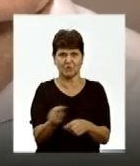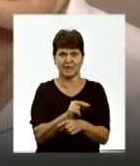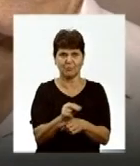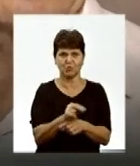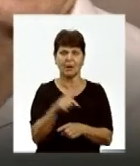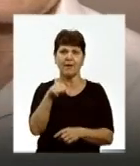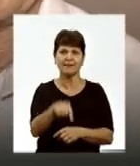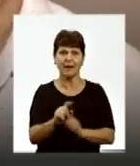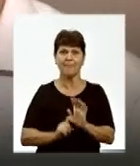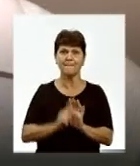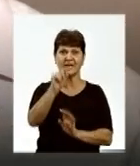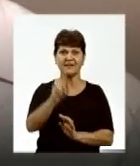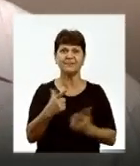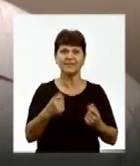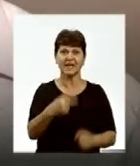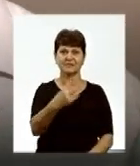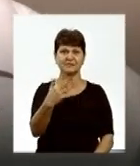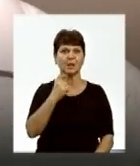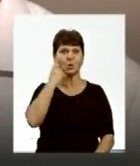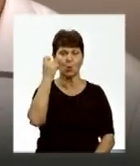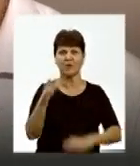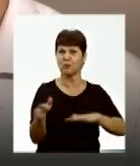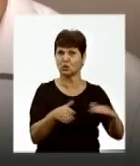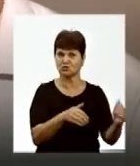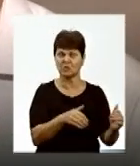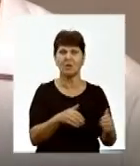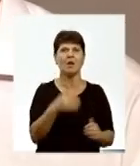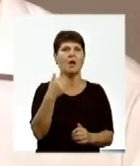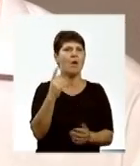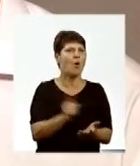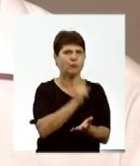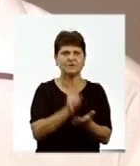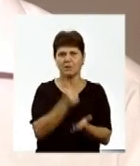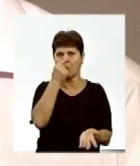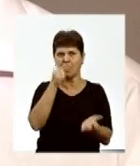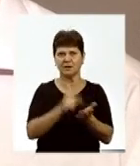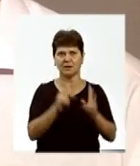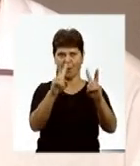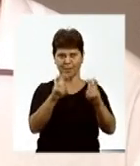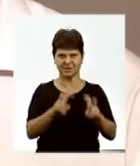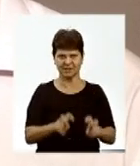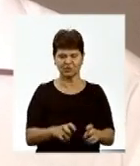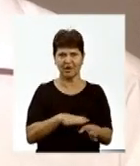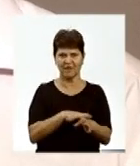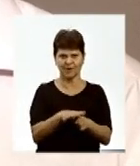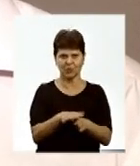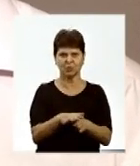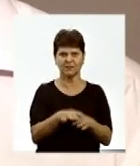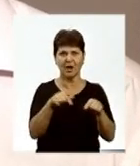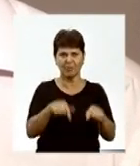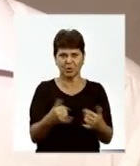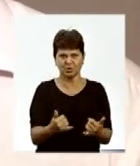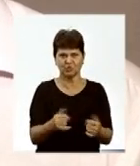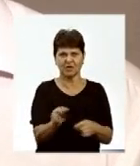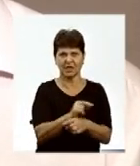25 років пройшло, вони обов'язково попадають під обстеження, виконуються поточні ремонти,